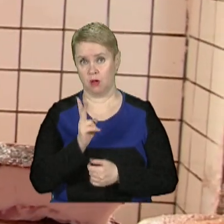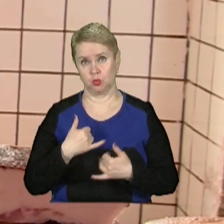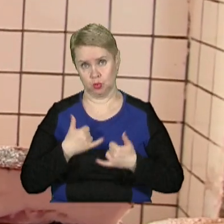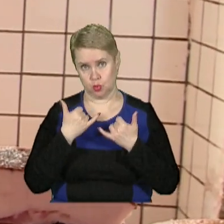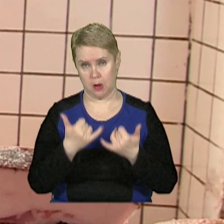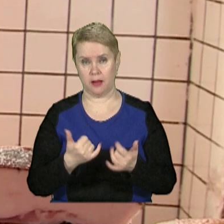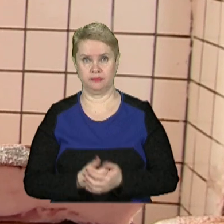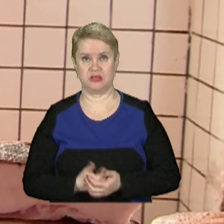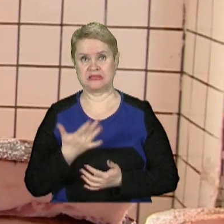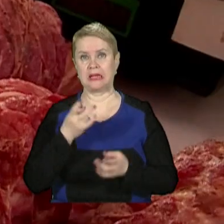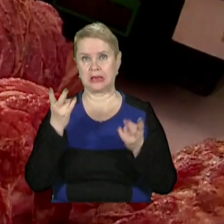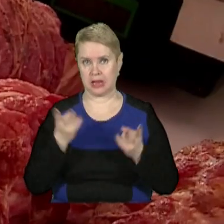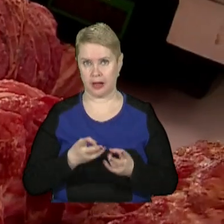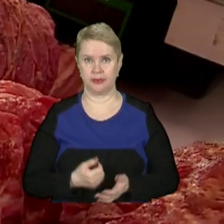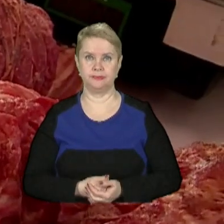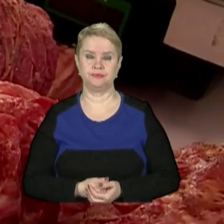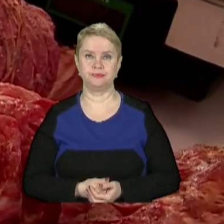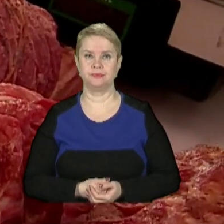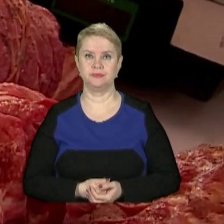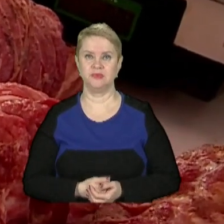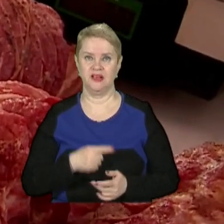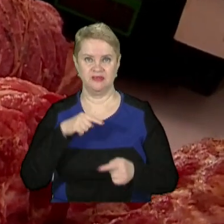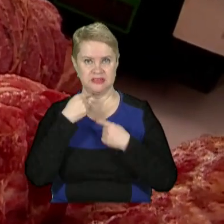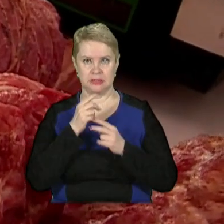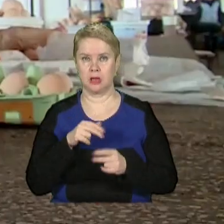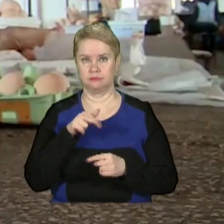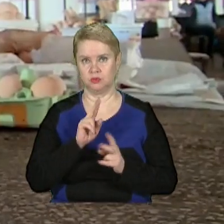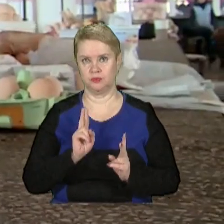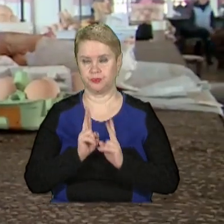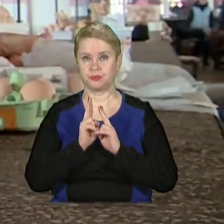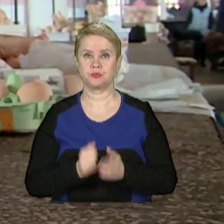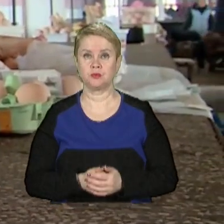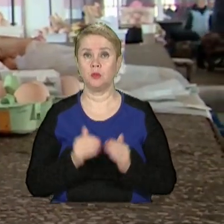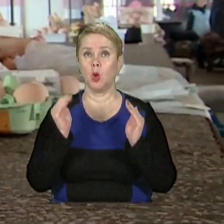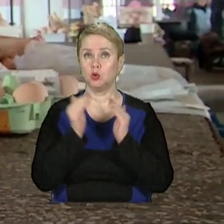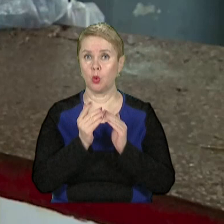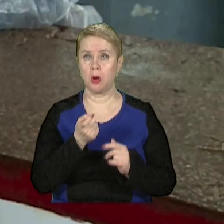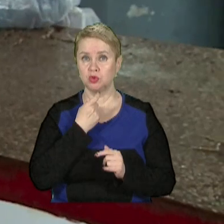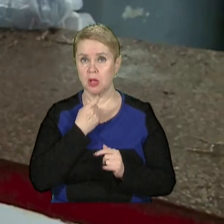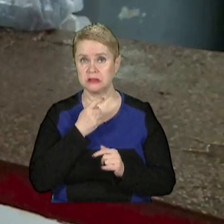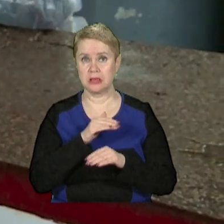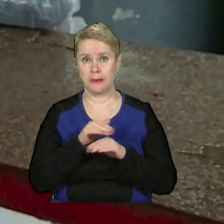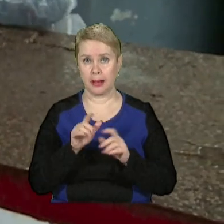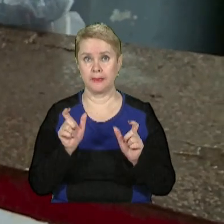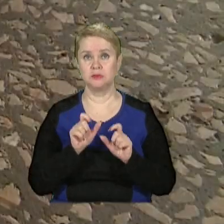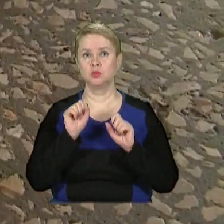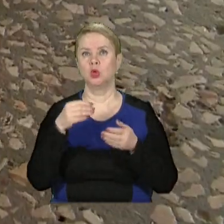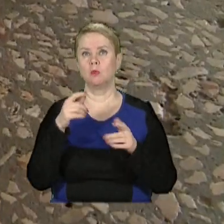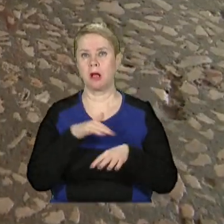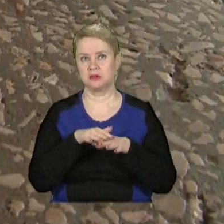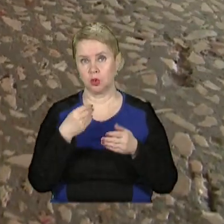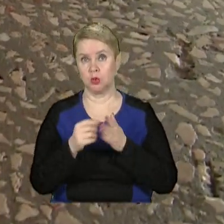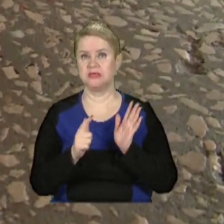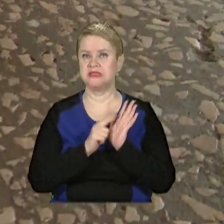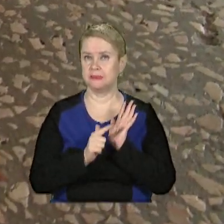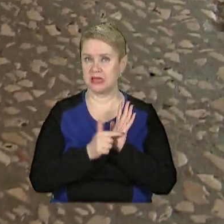скопаємо. Скільки треба, сіда йдемо на поступки. А от домашні яйця на прилавках можна знайти по